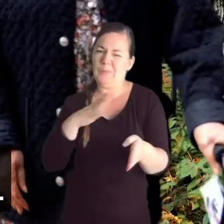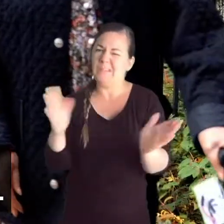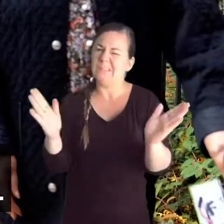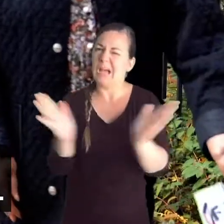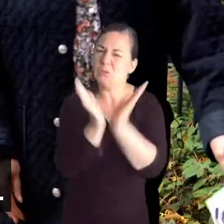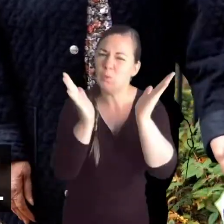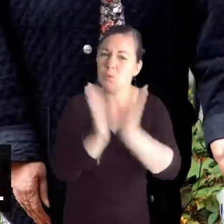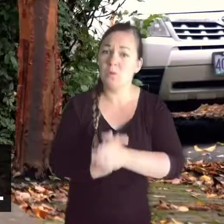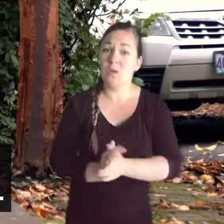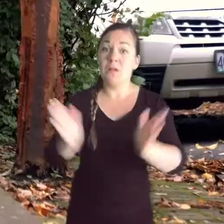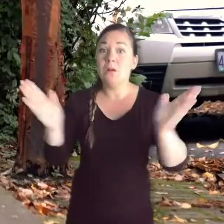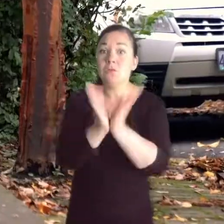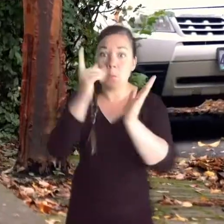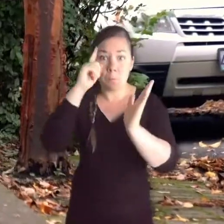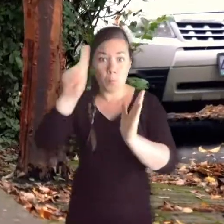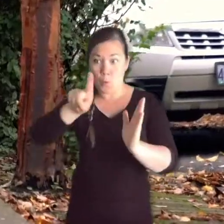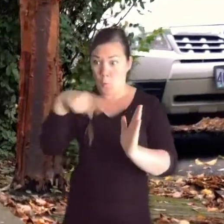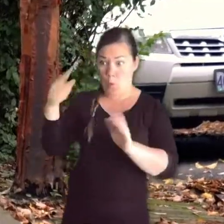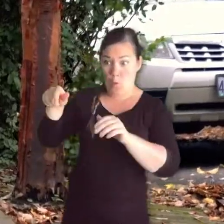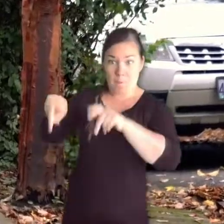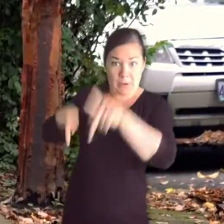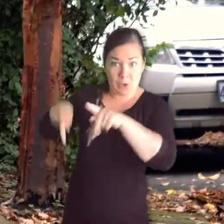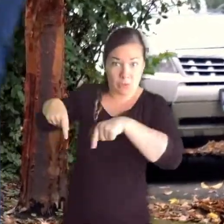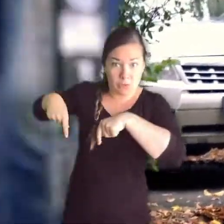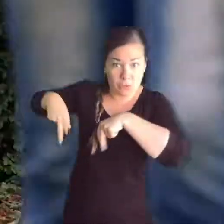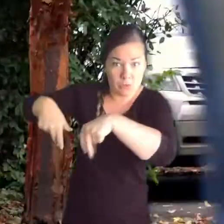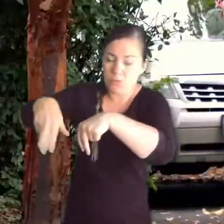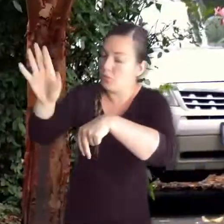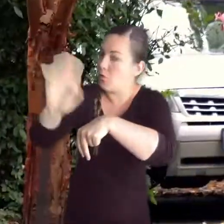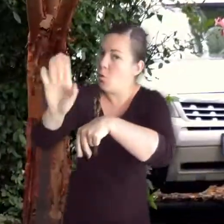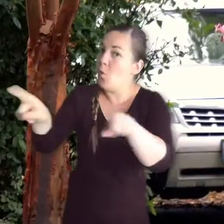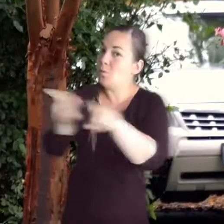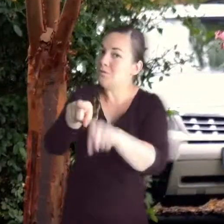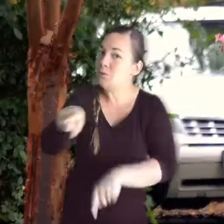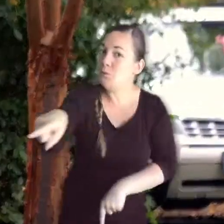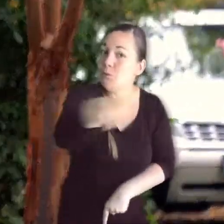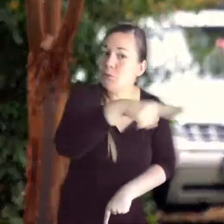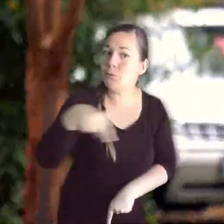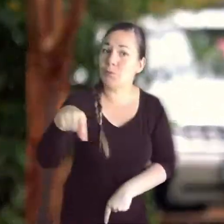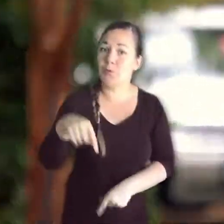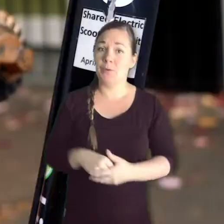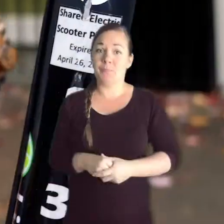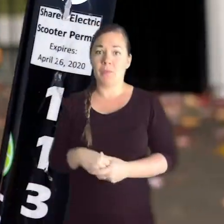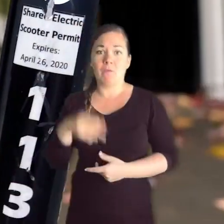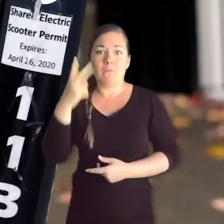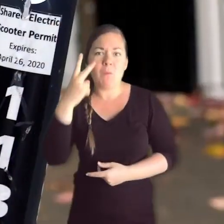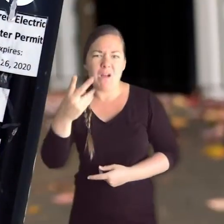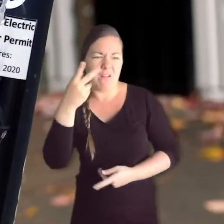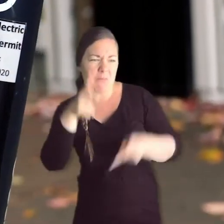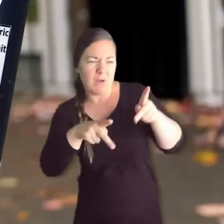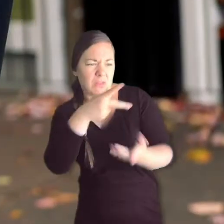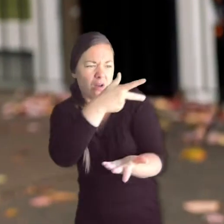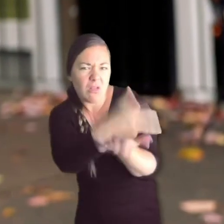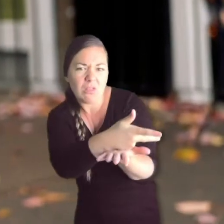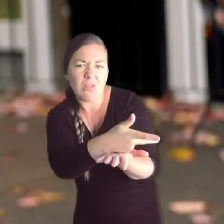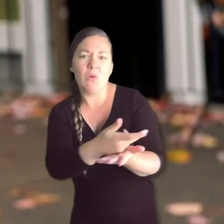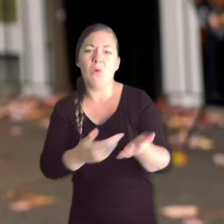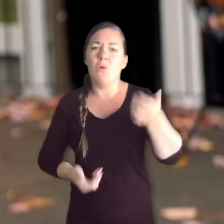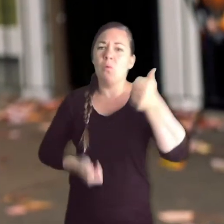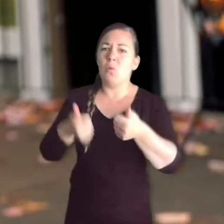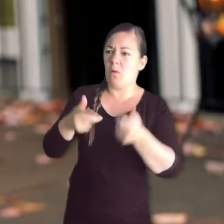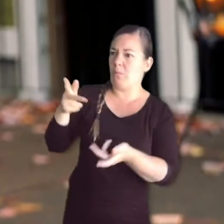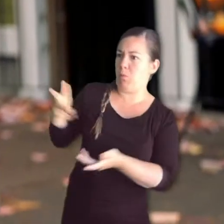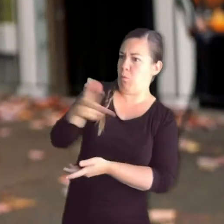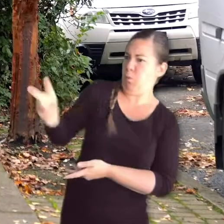impolies et dangereuses. Dangereuses non seulement pour le piéton, mais aussi pour vous, l'utilisateur de la trottinette. Si vous voyez une trottinette mal